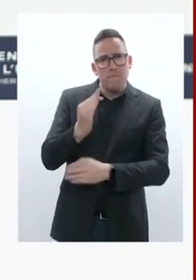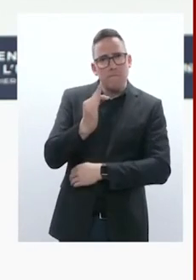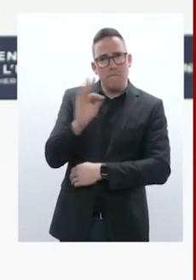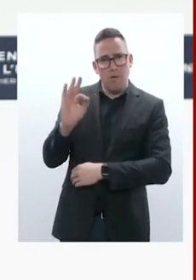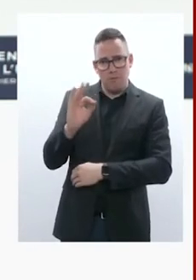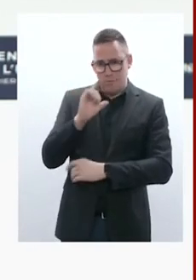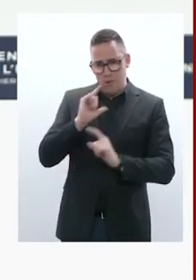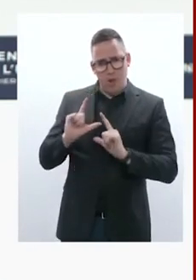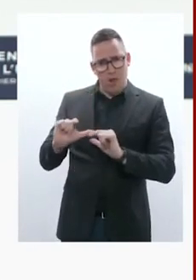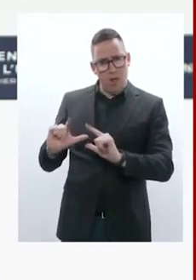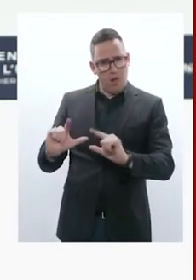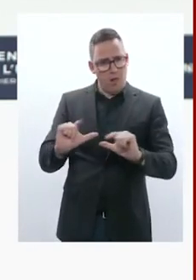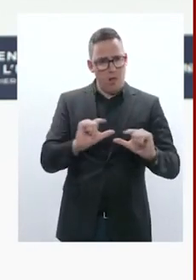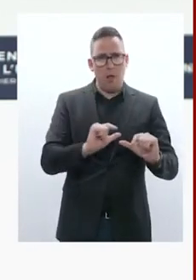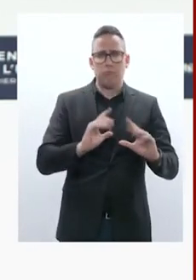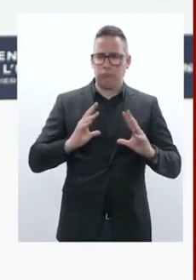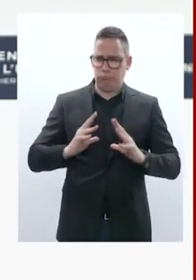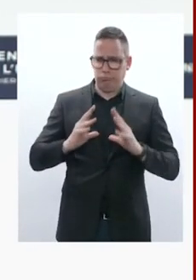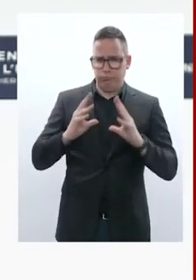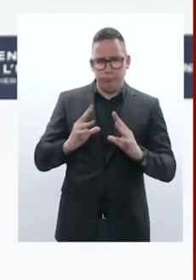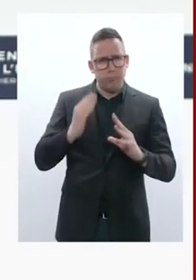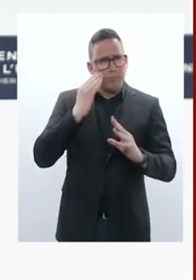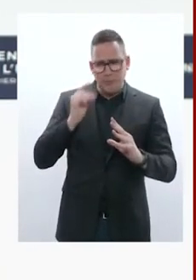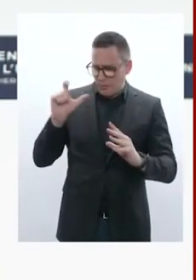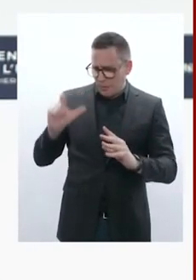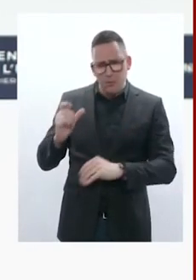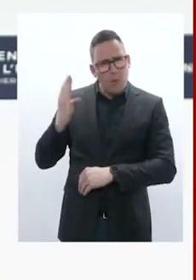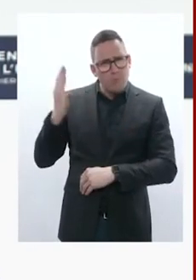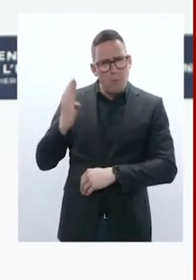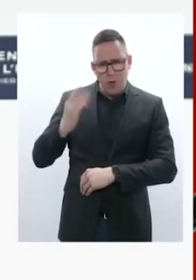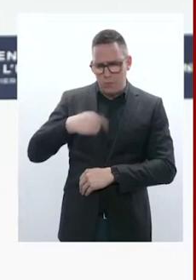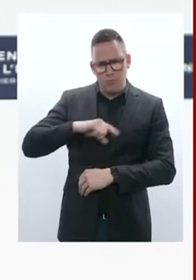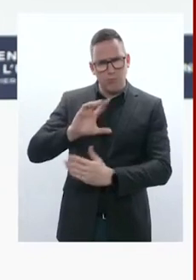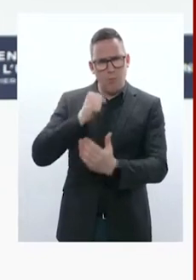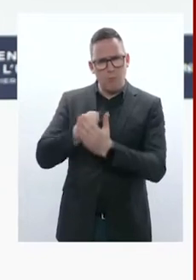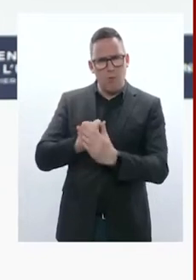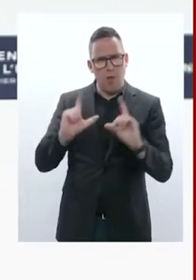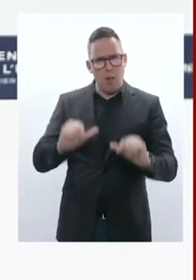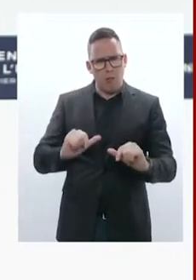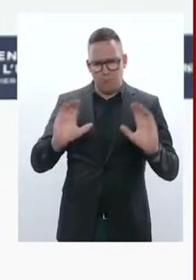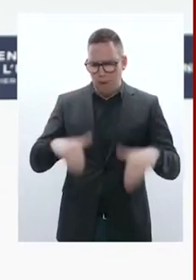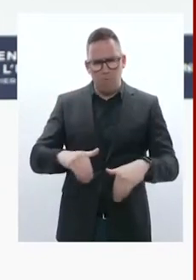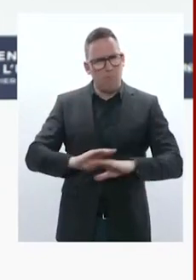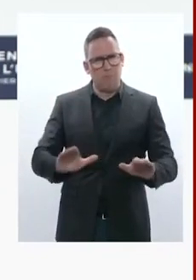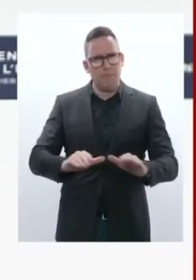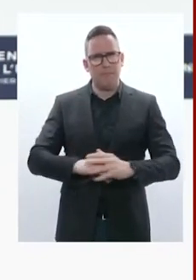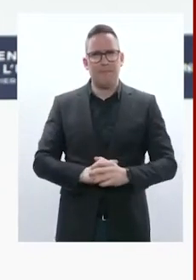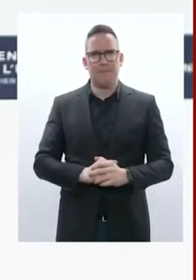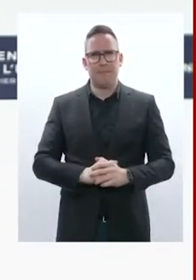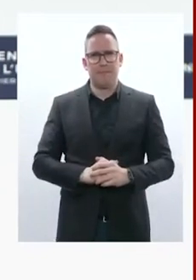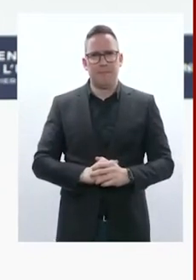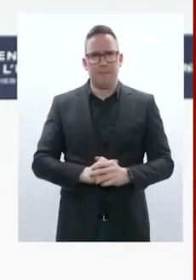aussi longtemps que nécessaire, et quoi que cela exige. Ceci nous a conduits, après une